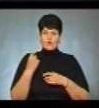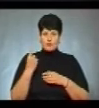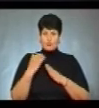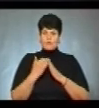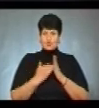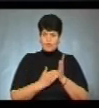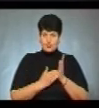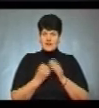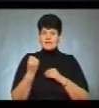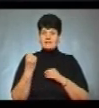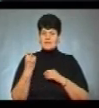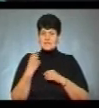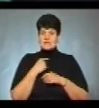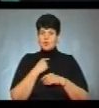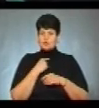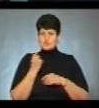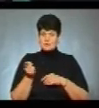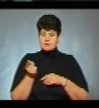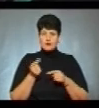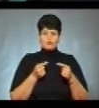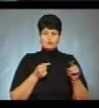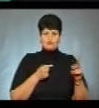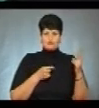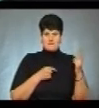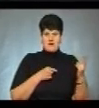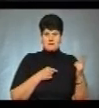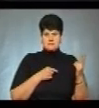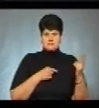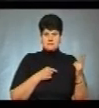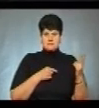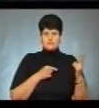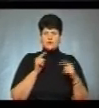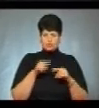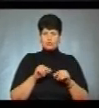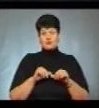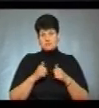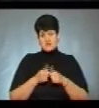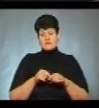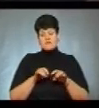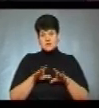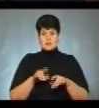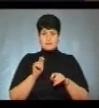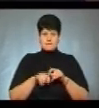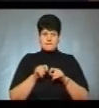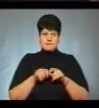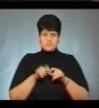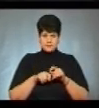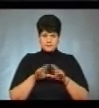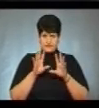протоколі 12 голосів, в другому – 2. Цьому комісія вирішила переглянути взагалі